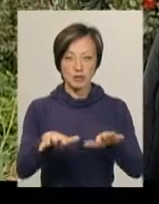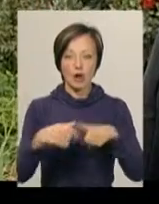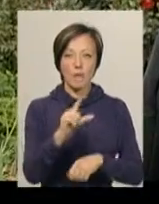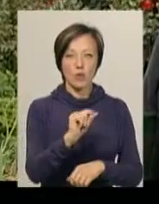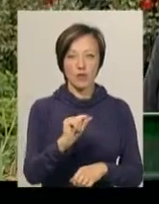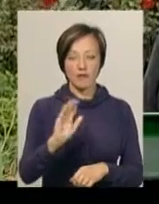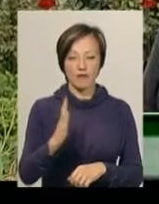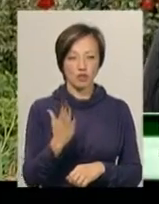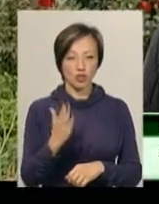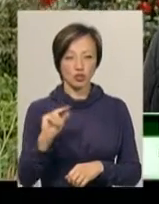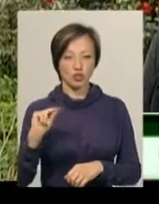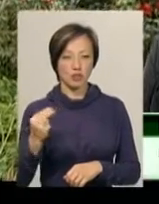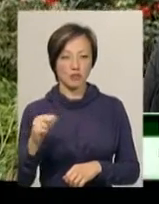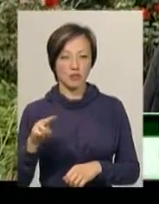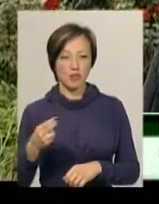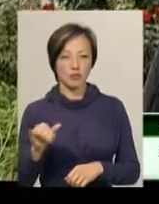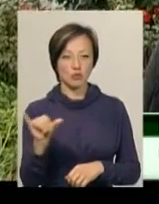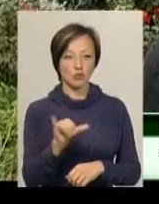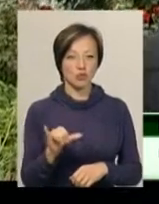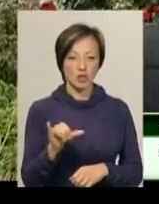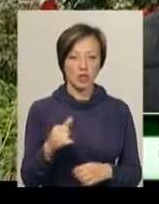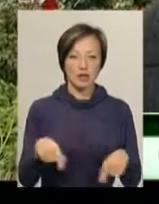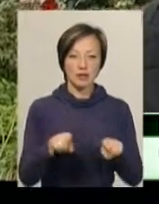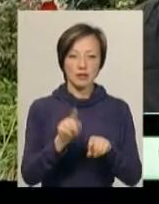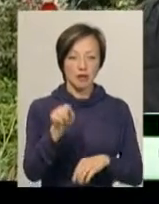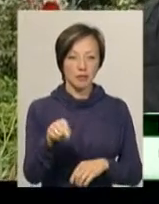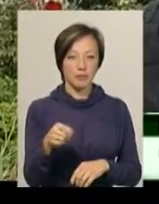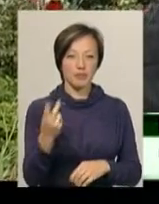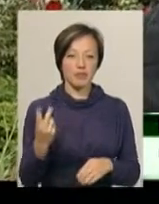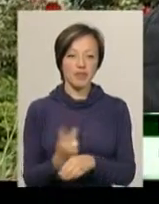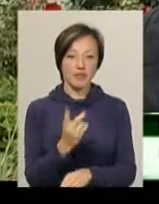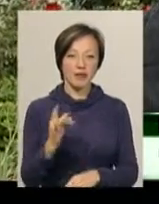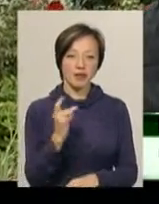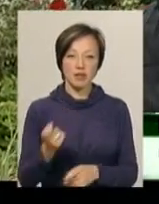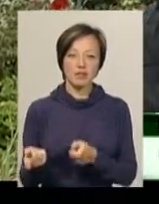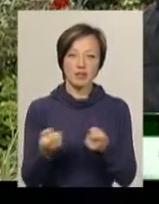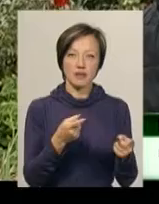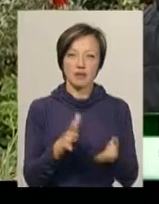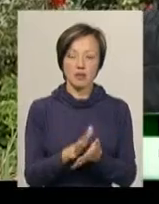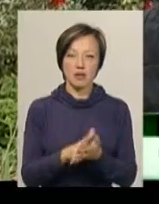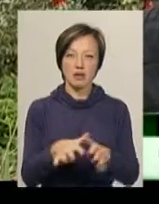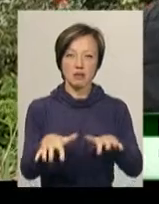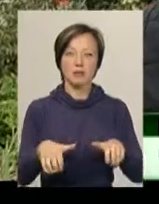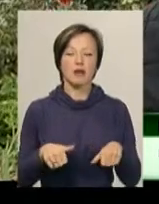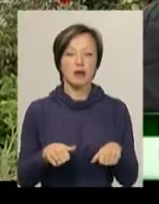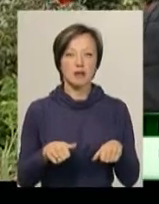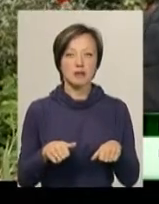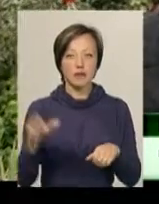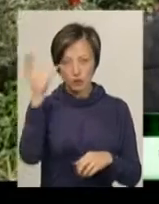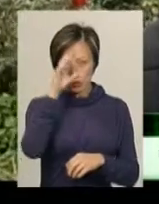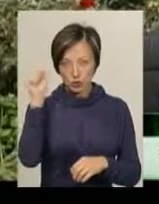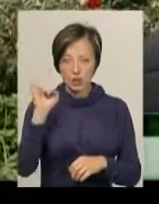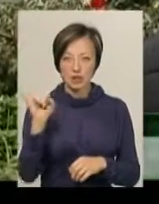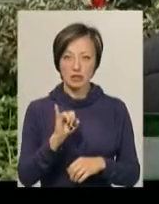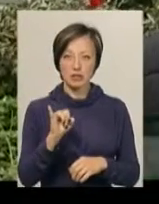вівторок, четверг, п'ятниця і субота. Там двійний вивіз сміття, тобто забирається вночі